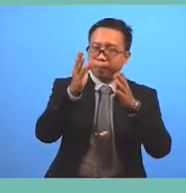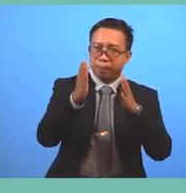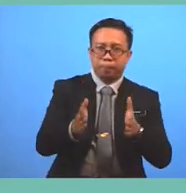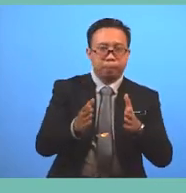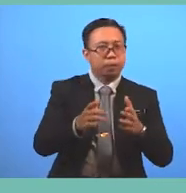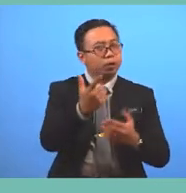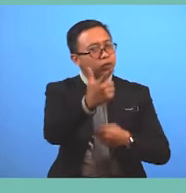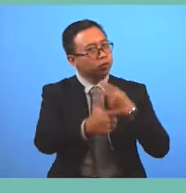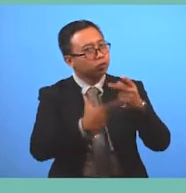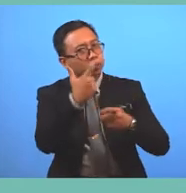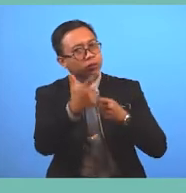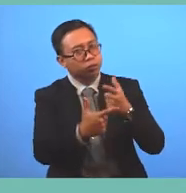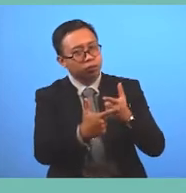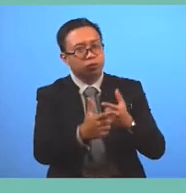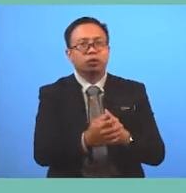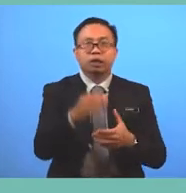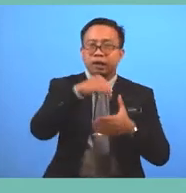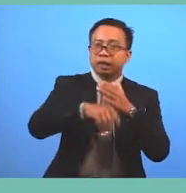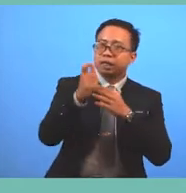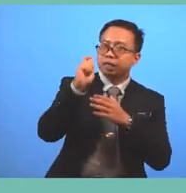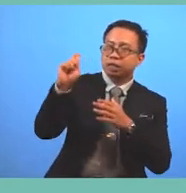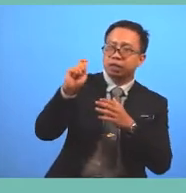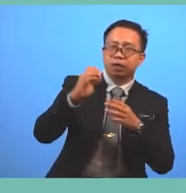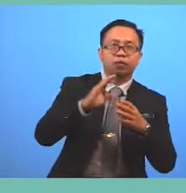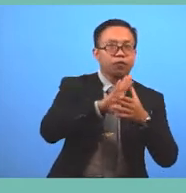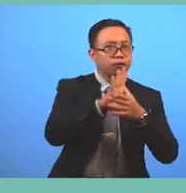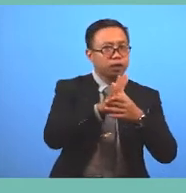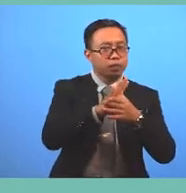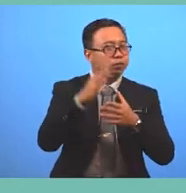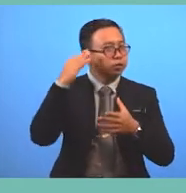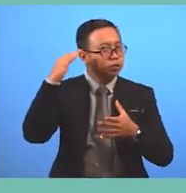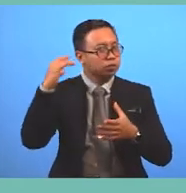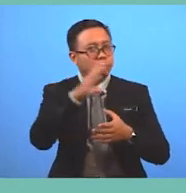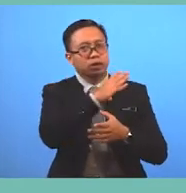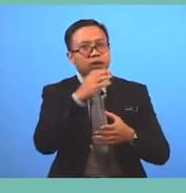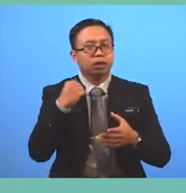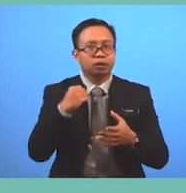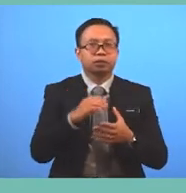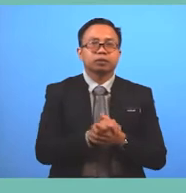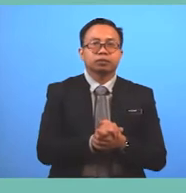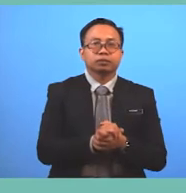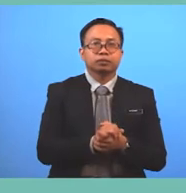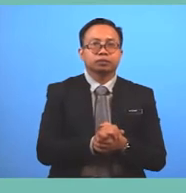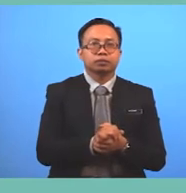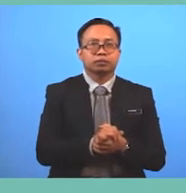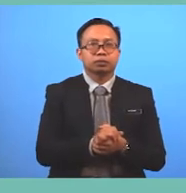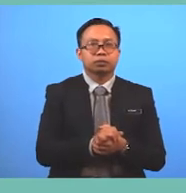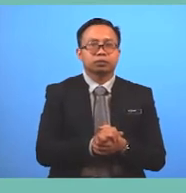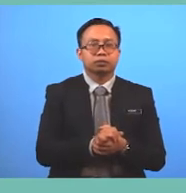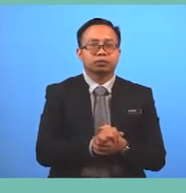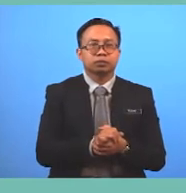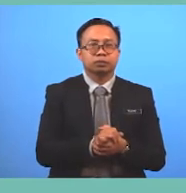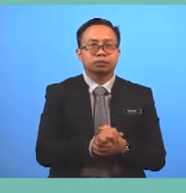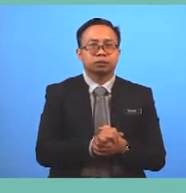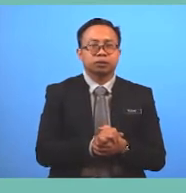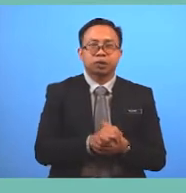Historical period Use in the film Soundtrack And camera work The